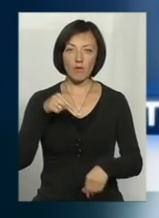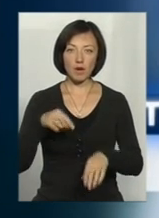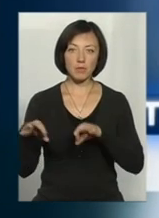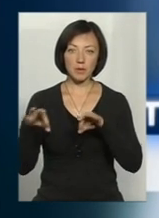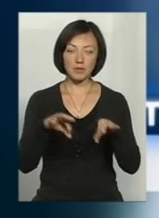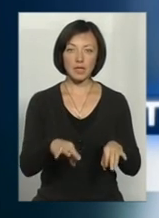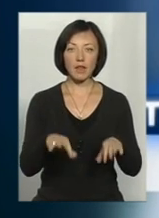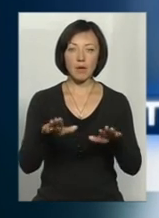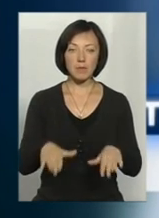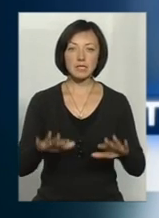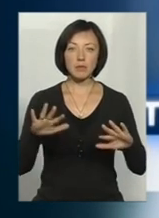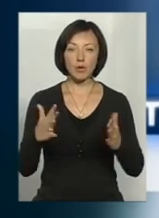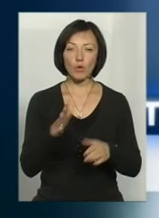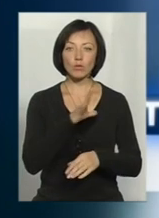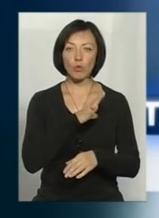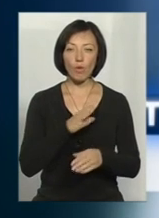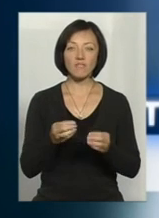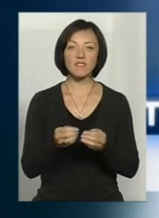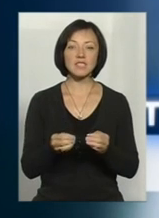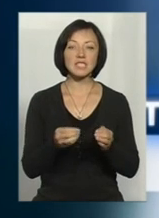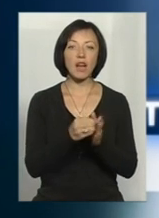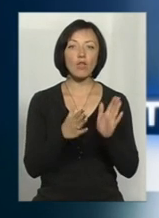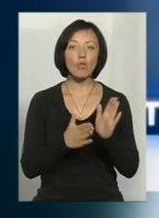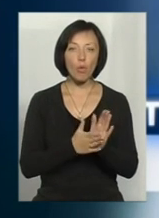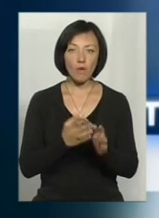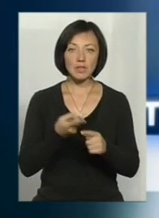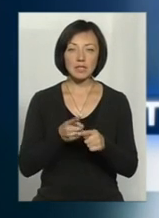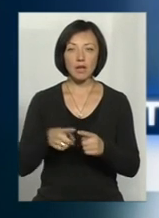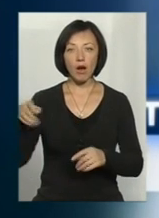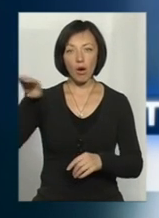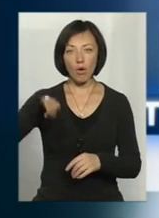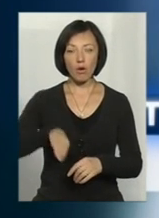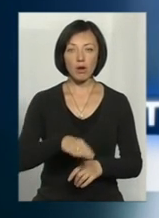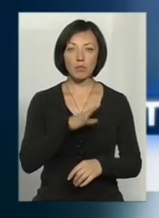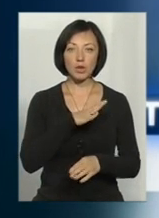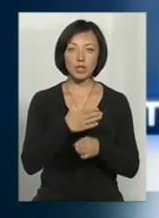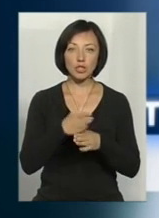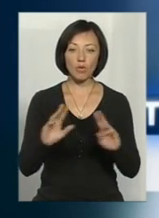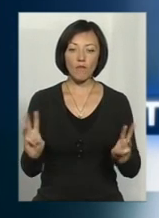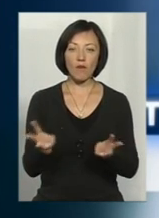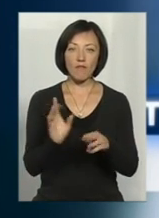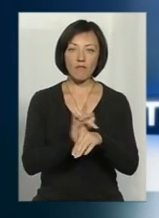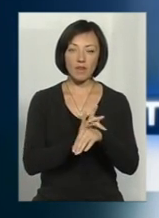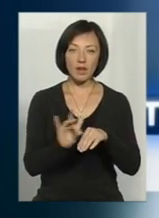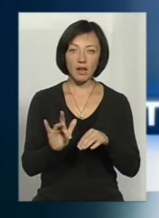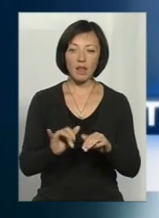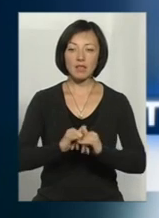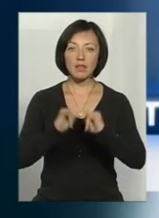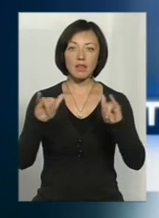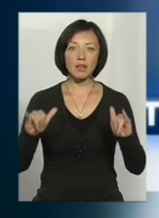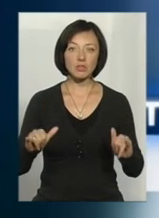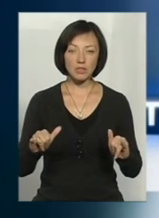на місці переводі було встановлено, що дана гора була частково вибрана. І пожежу далі просто